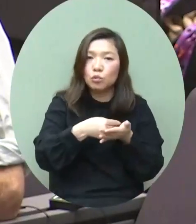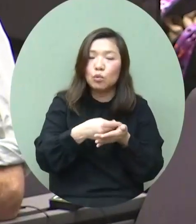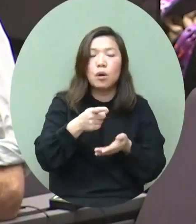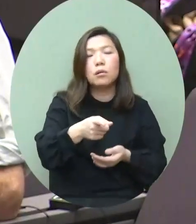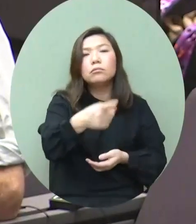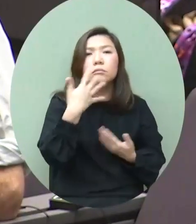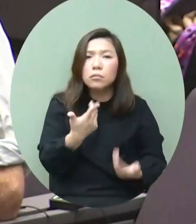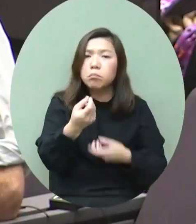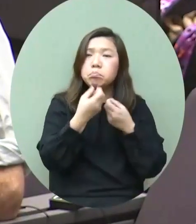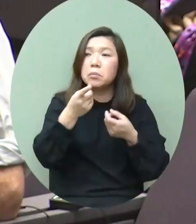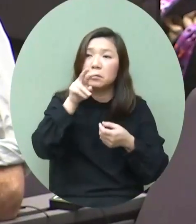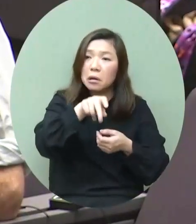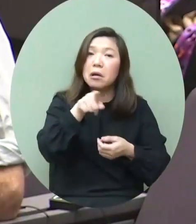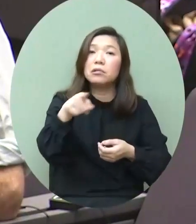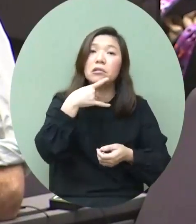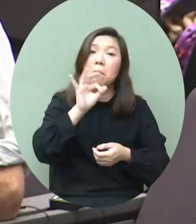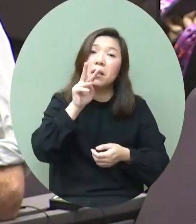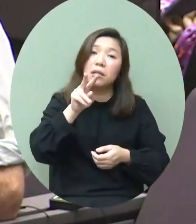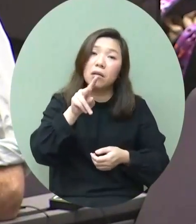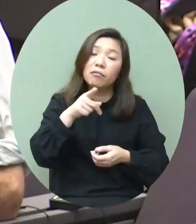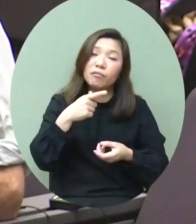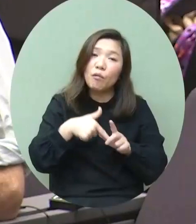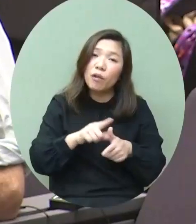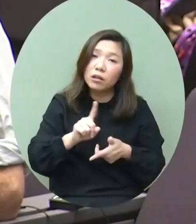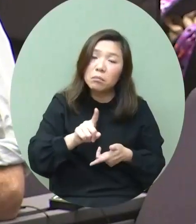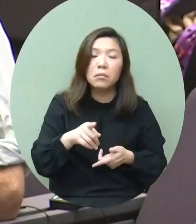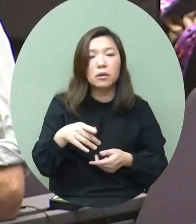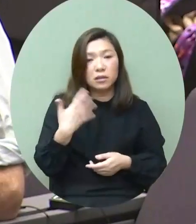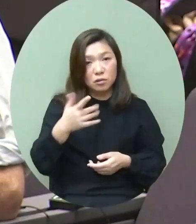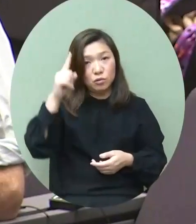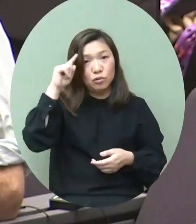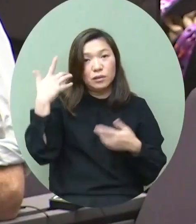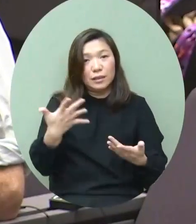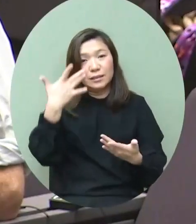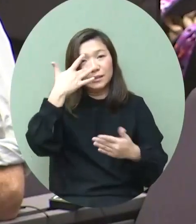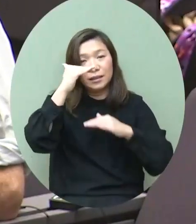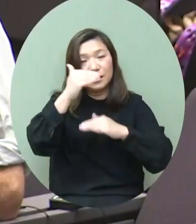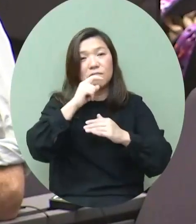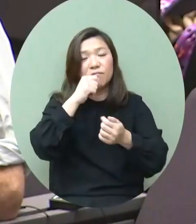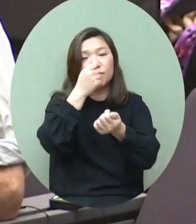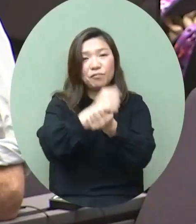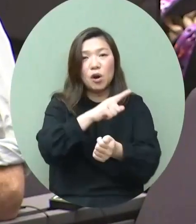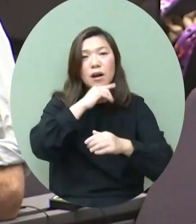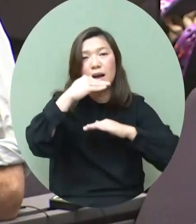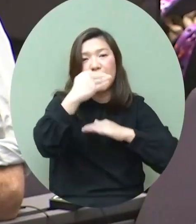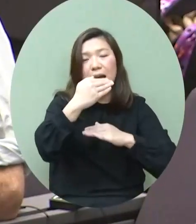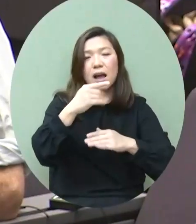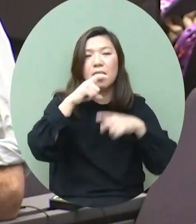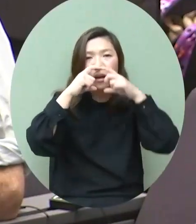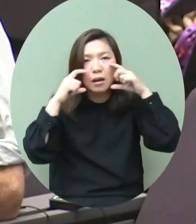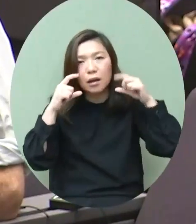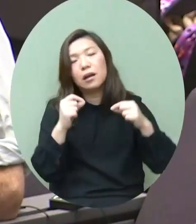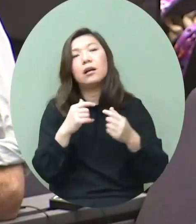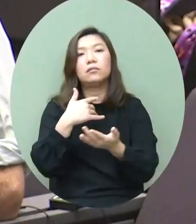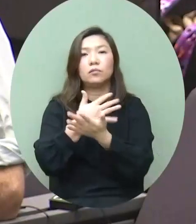訴求有什麼看法呢還有在分階段解除這個社交距離措施之後呢對於解除限聚令呀口罩令呀這些